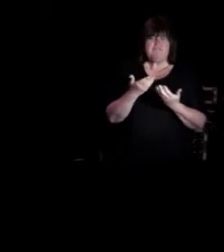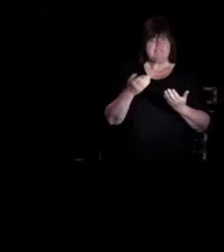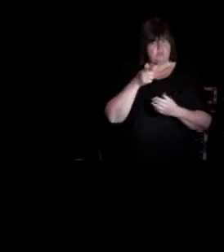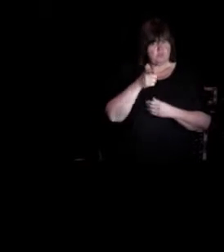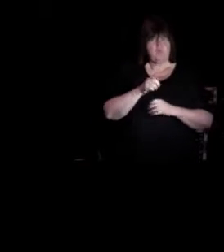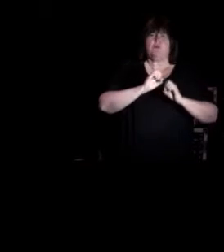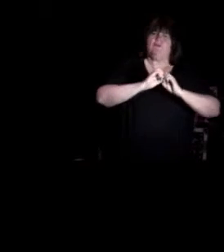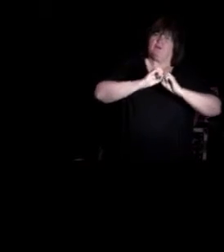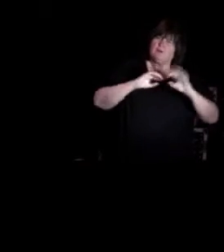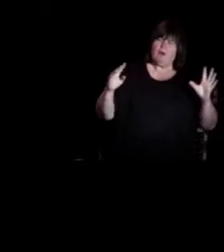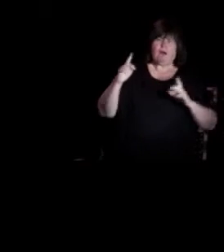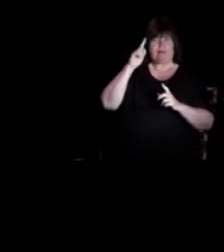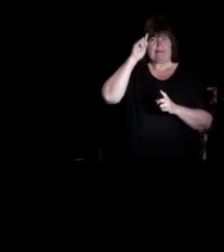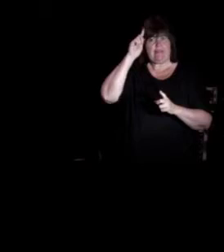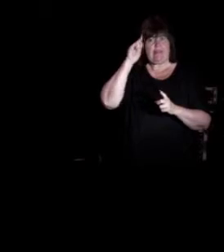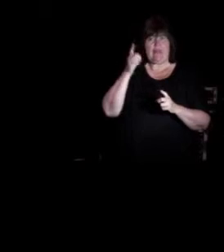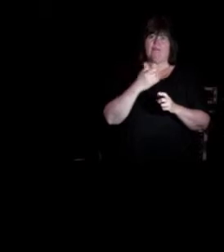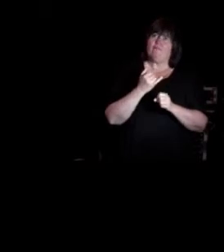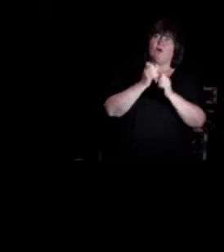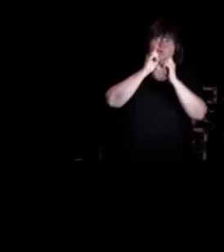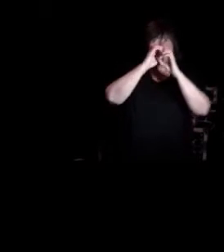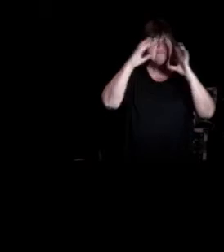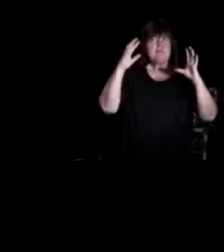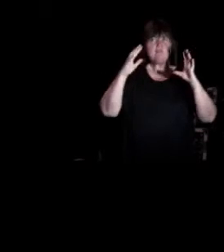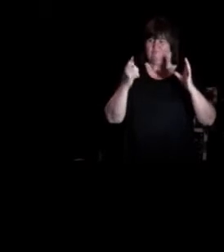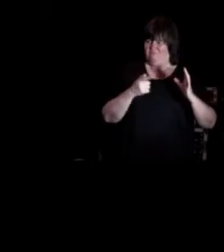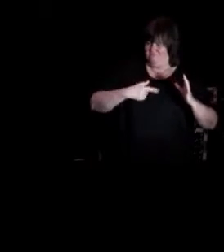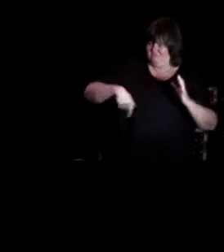hun hadde sett for seg at vi skulle gjøre sammen.